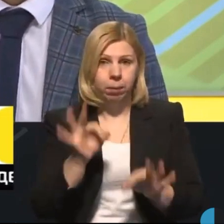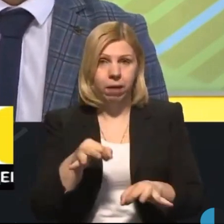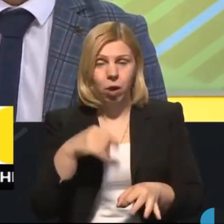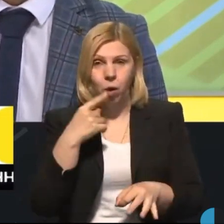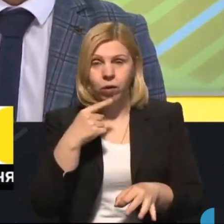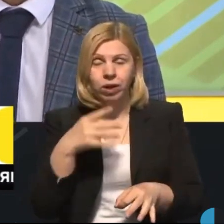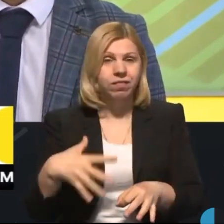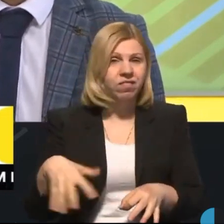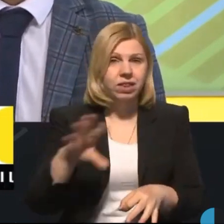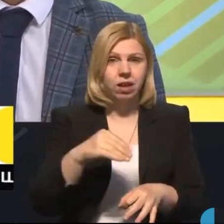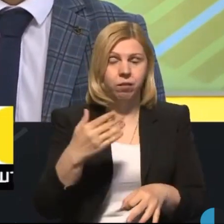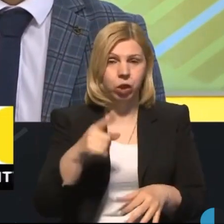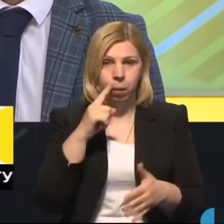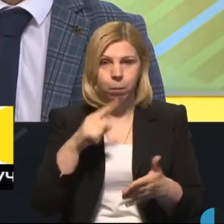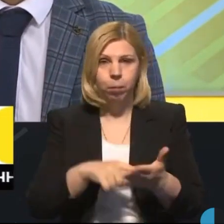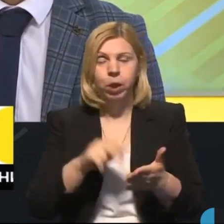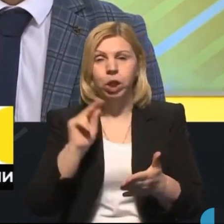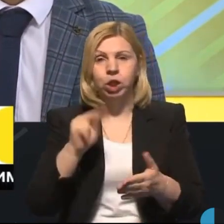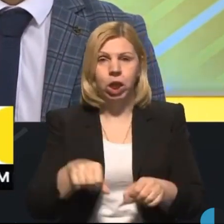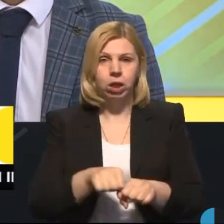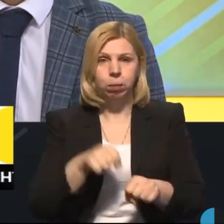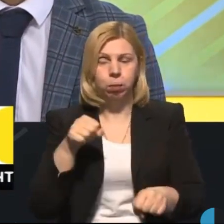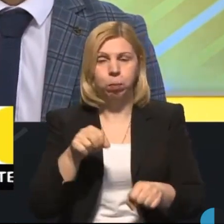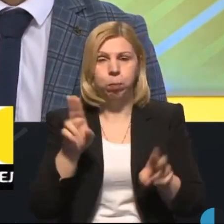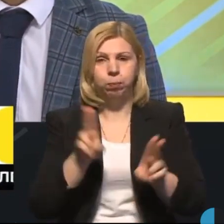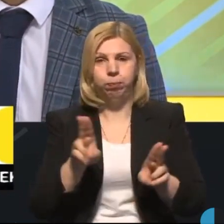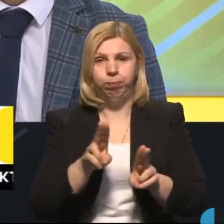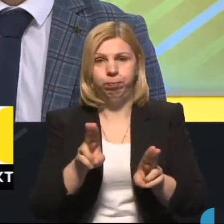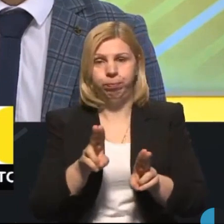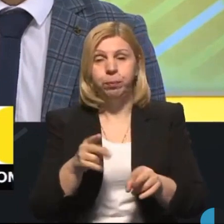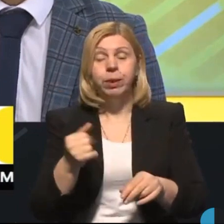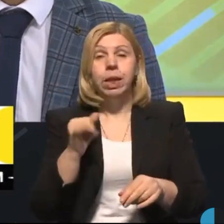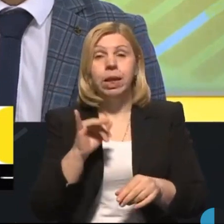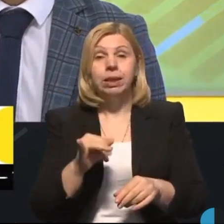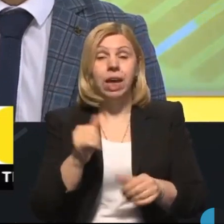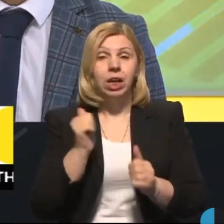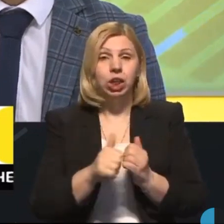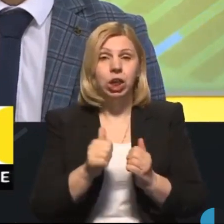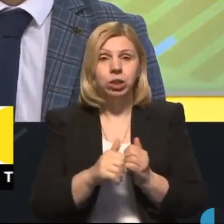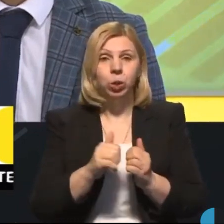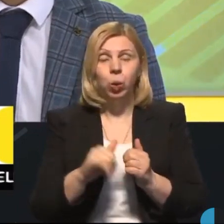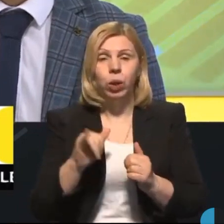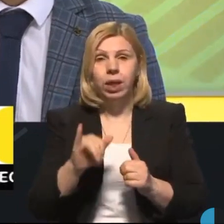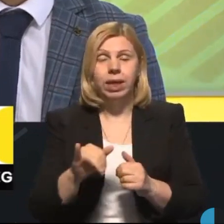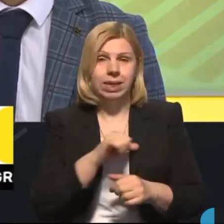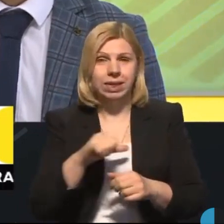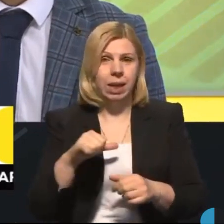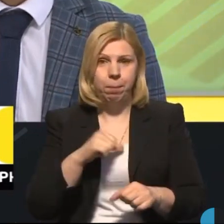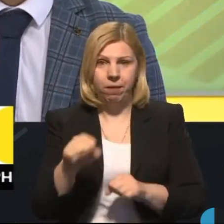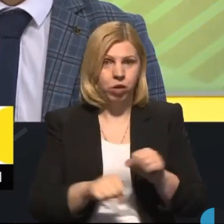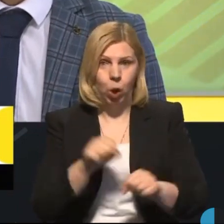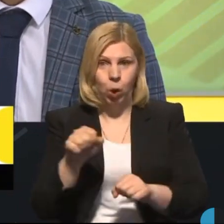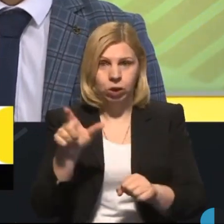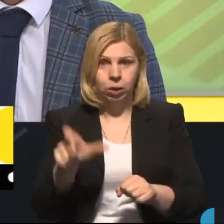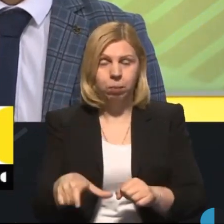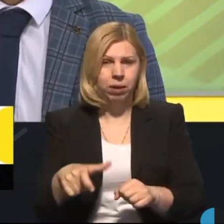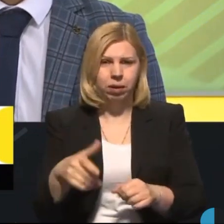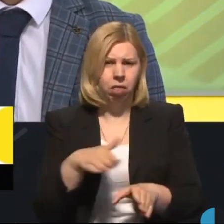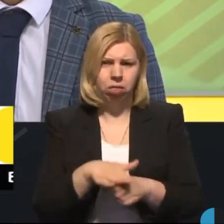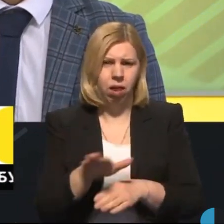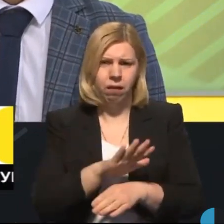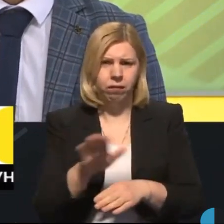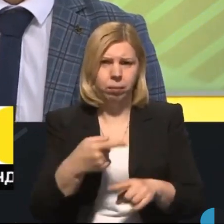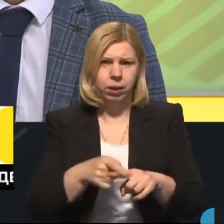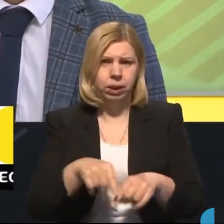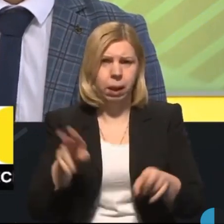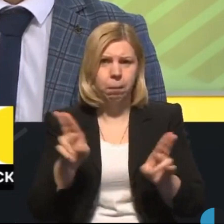що всі вони трапляються через порушення правил дорожнього руху. Зачасту і самі велосипедисти не дотримуються